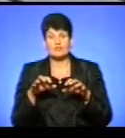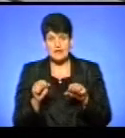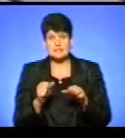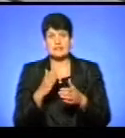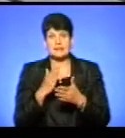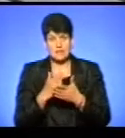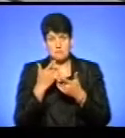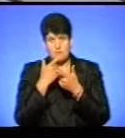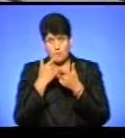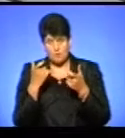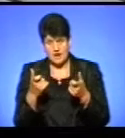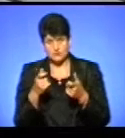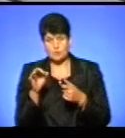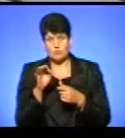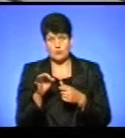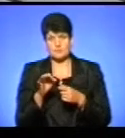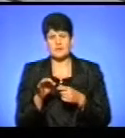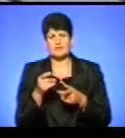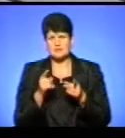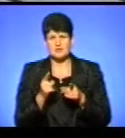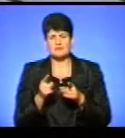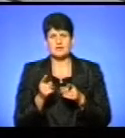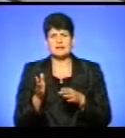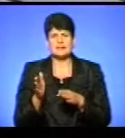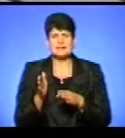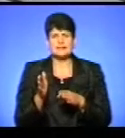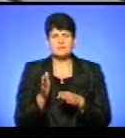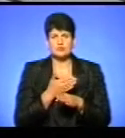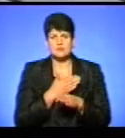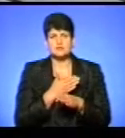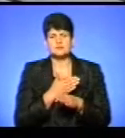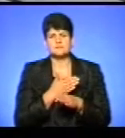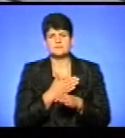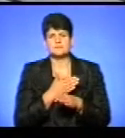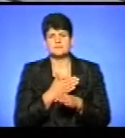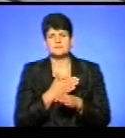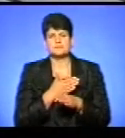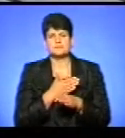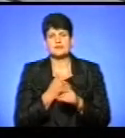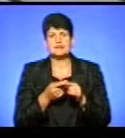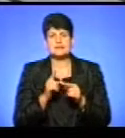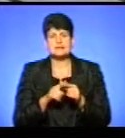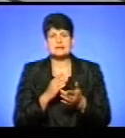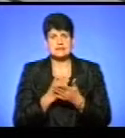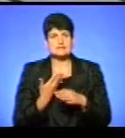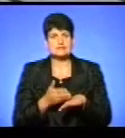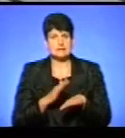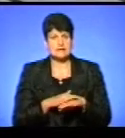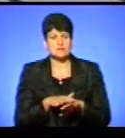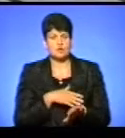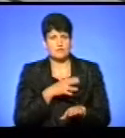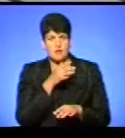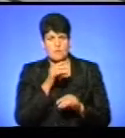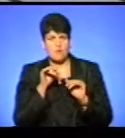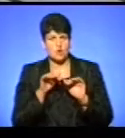попереджуємо про… Насправді, демонтаж – це є досить складний і тривалий процес.